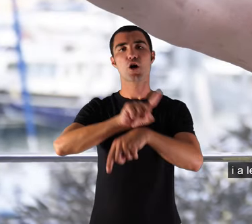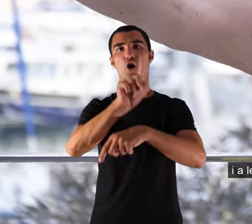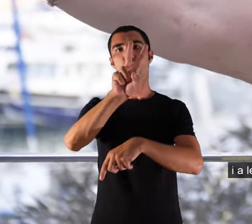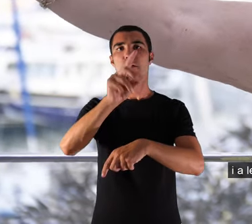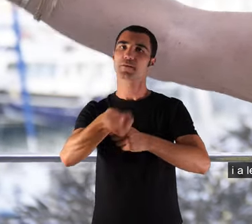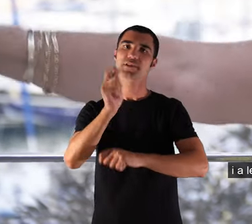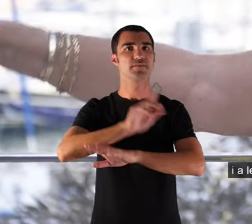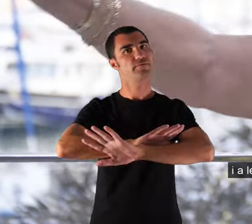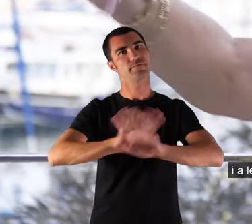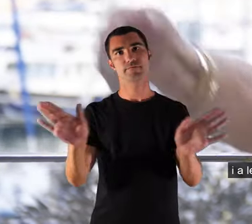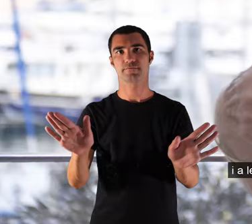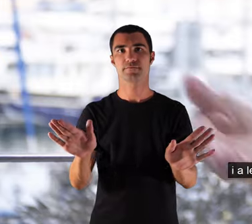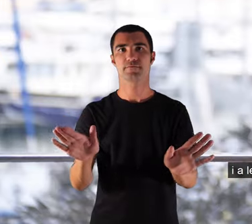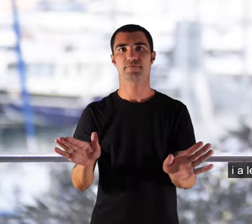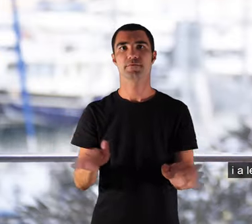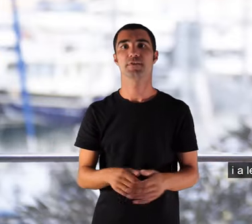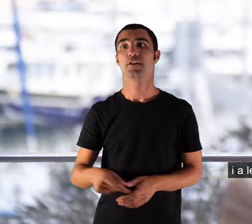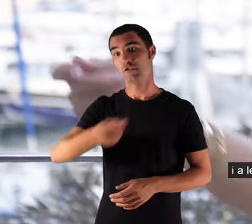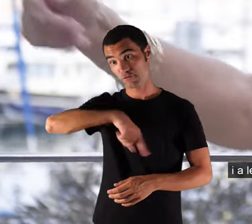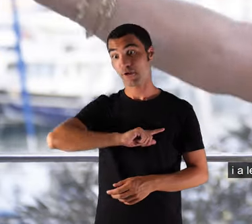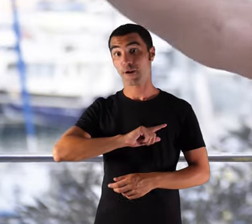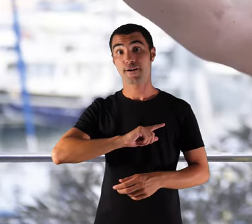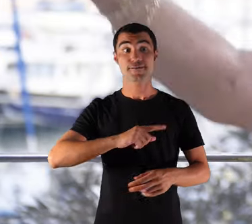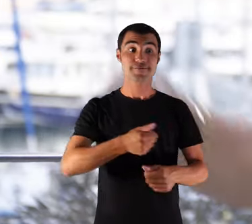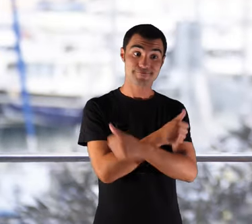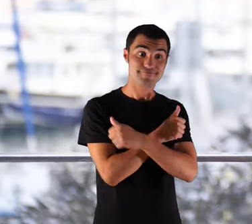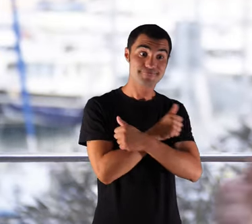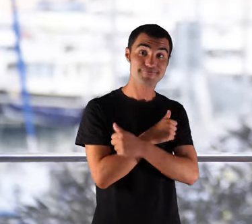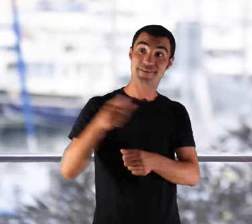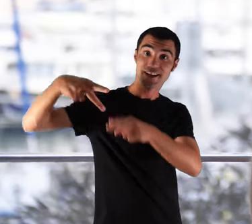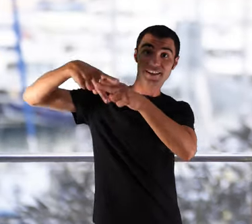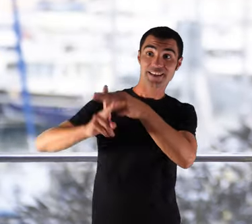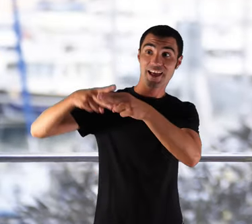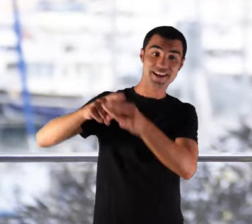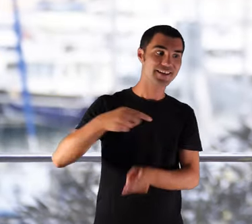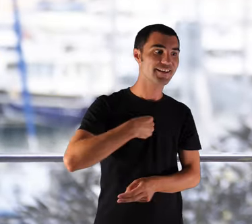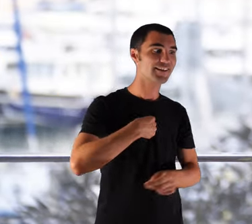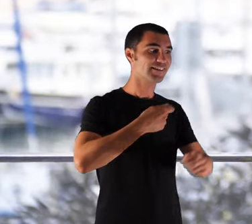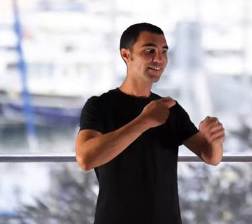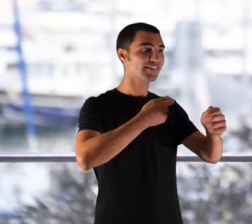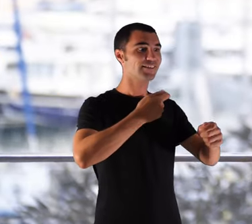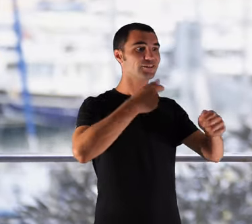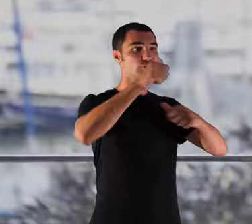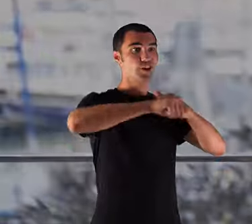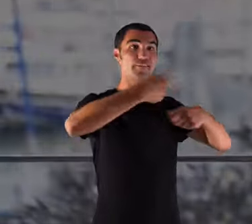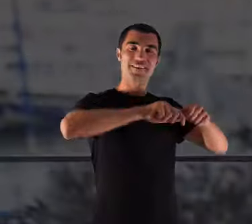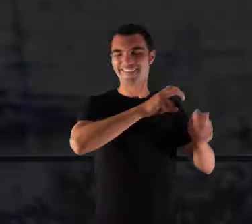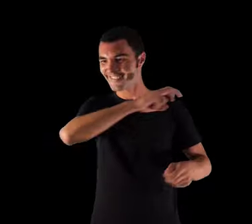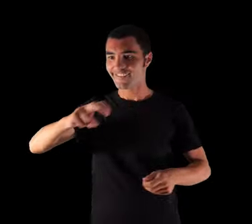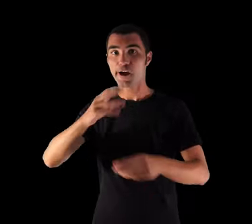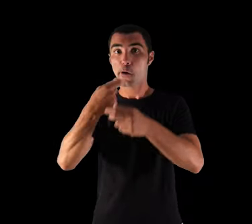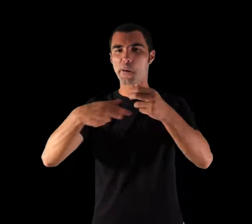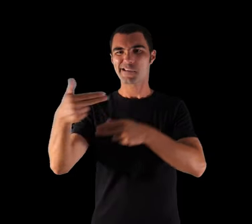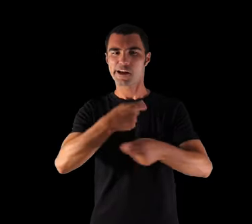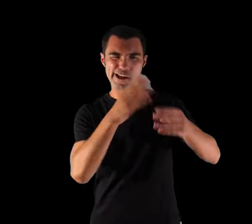estava allà esperant que jo vingués de solla de vendre i m'ajudava a amagar els pes i jo deia que és jove sí que és simpàtic i mira encara el tinc